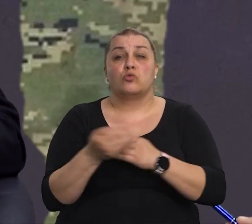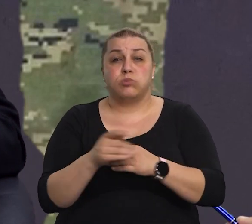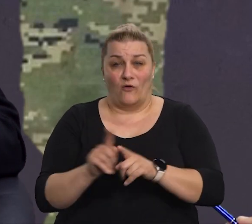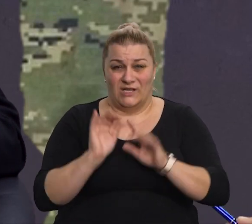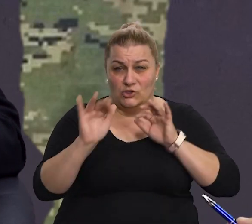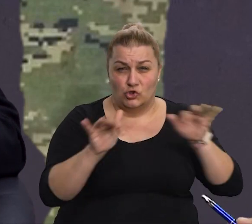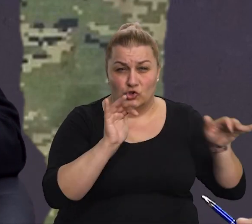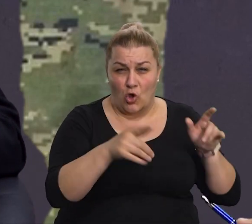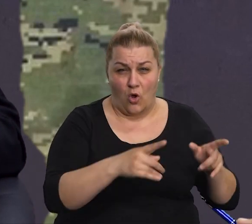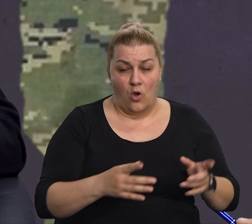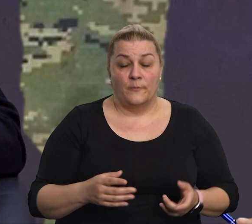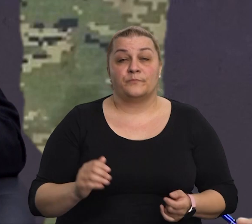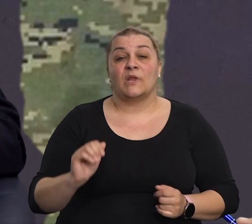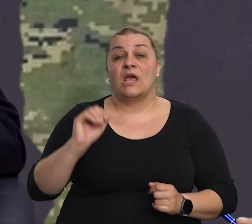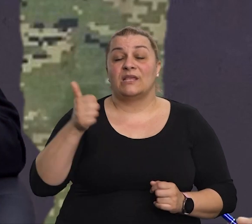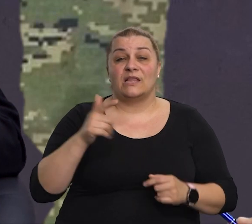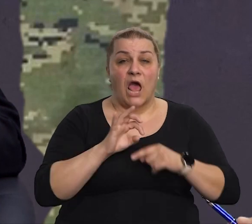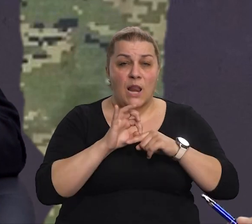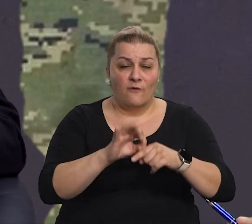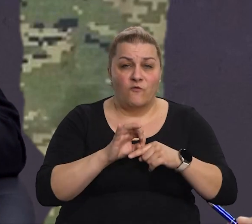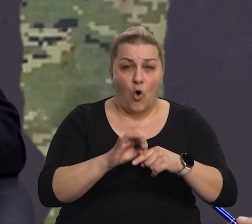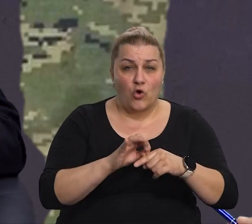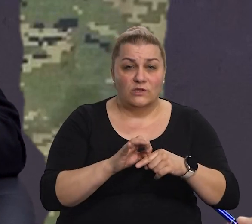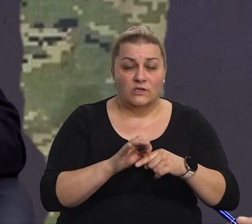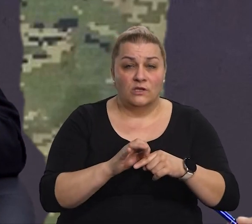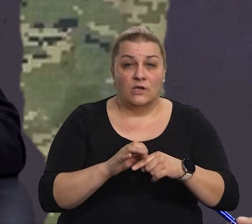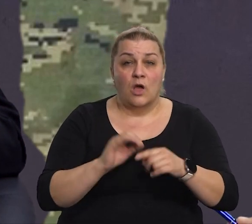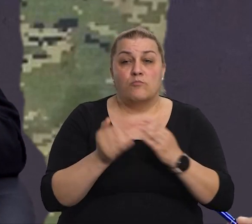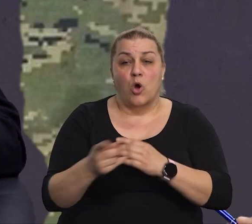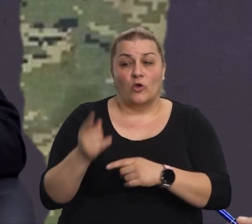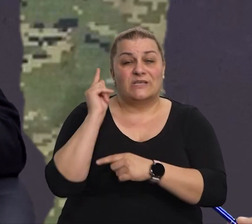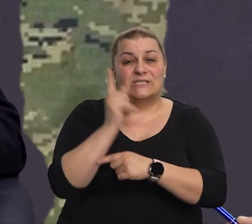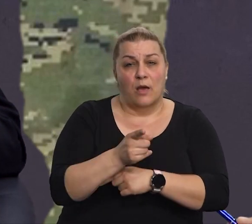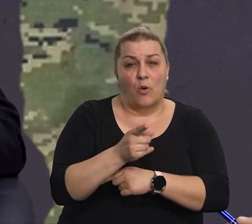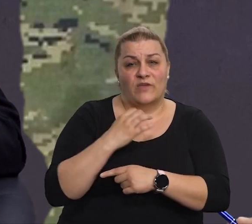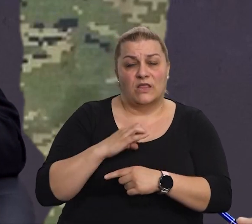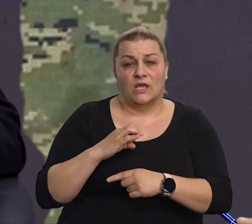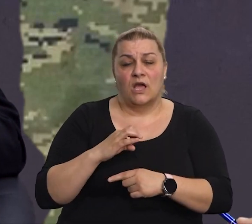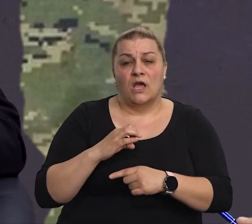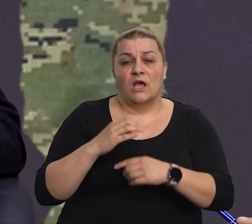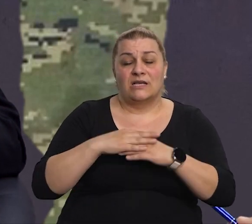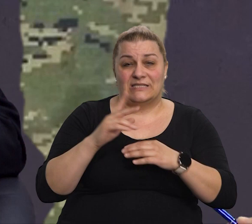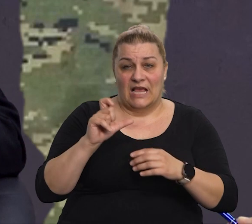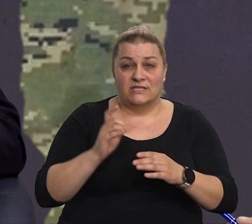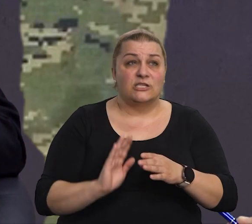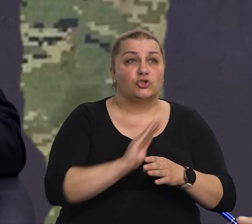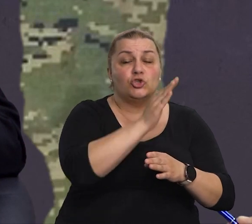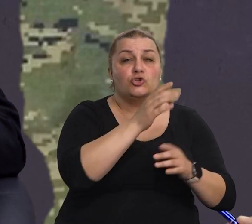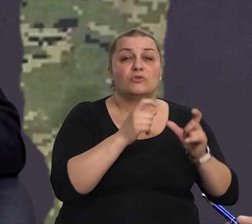jedan dio, jedan vod za pojedanju Slavena Zec je išao na Srđ,